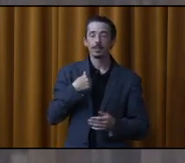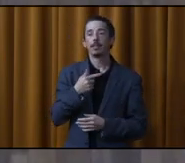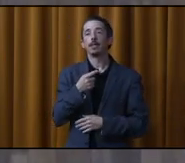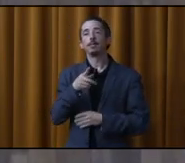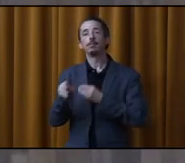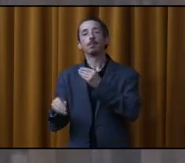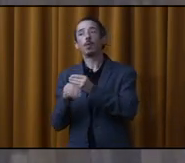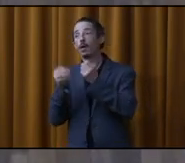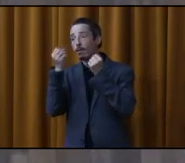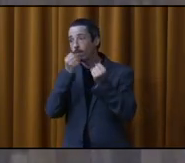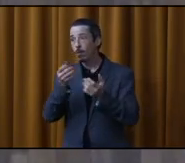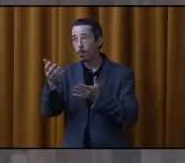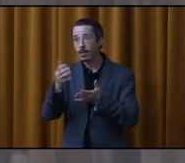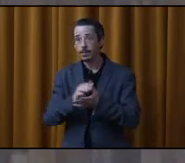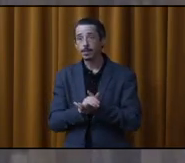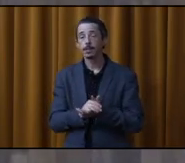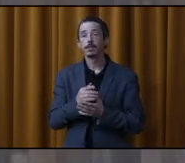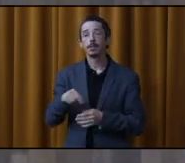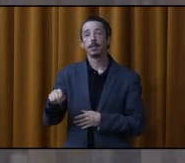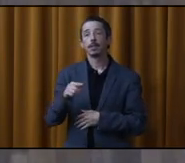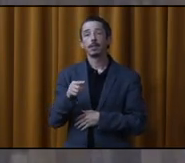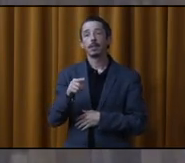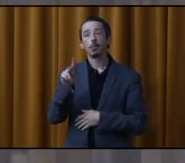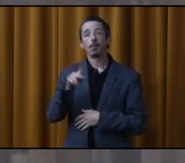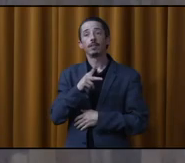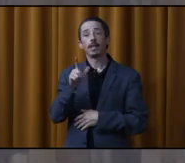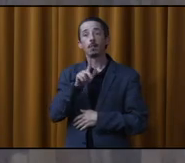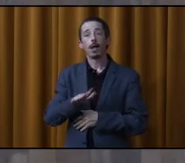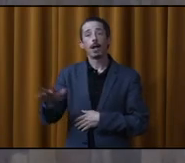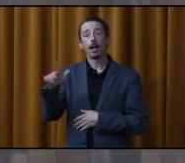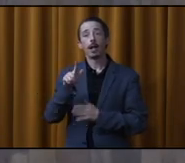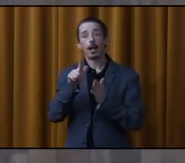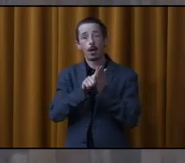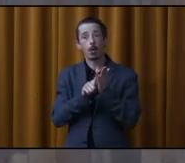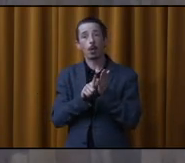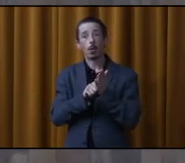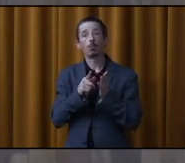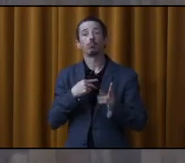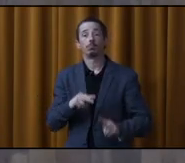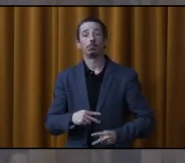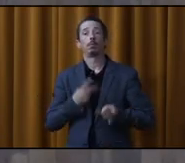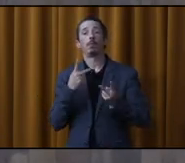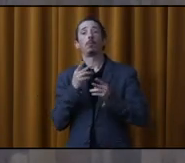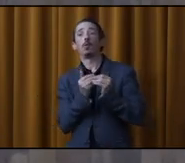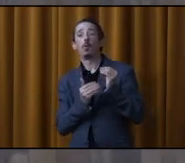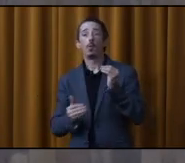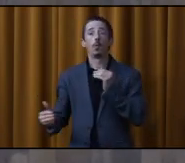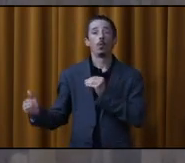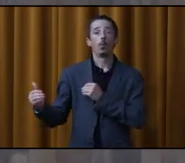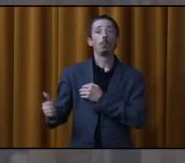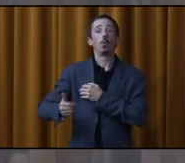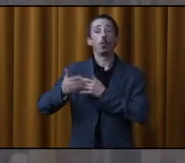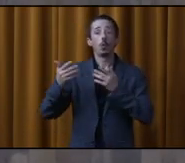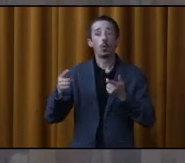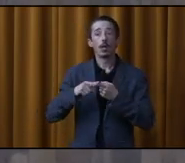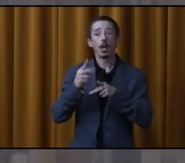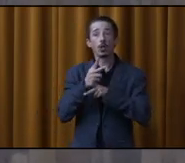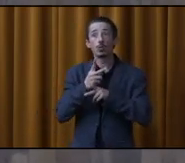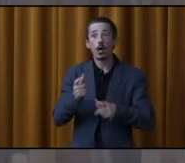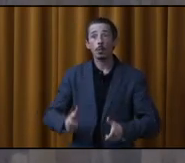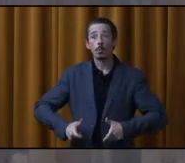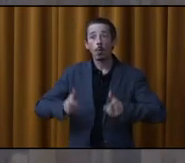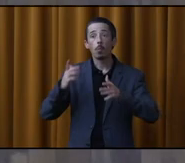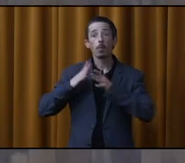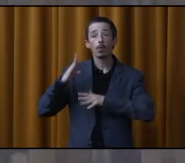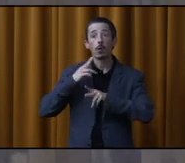complément d'information. La loi provinciale va même permettre d'aller plus loin, de s'assurer de l'entretien des bâtiments